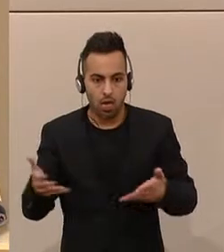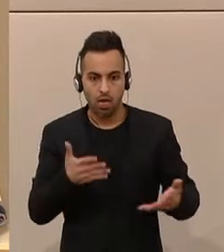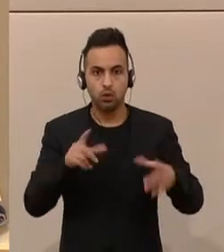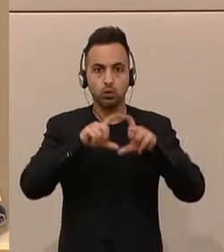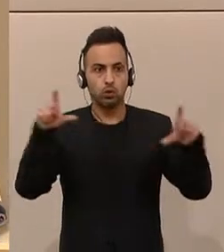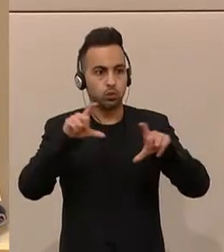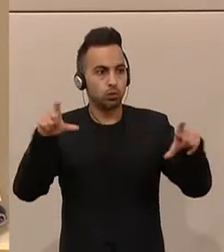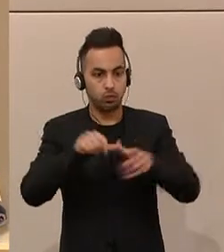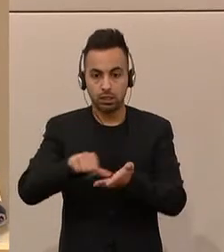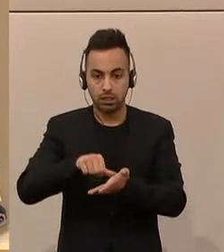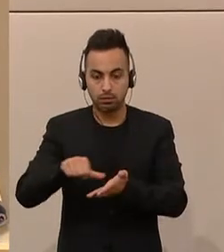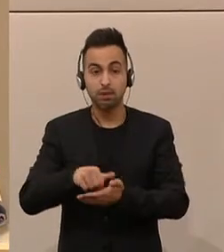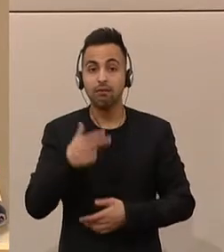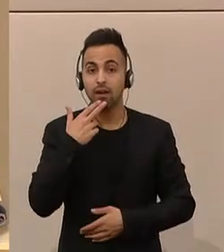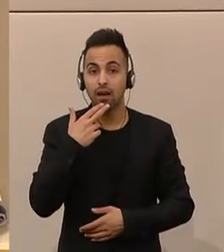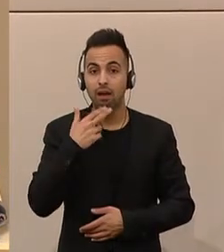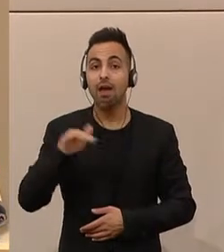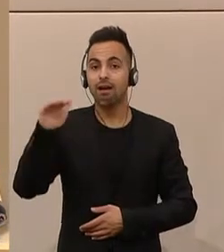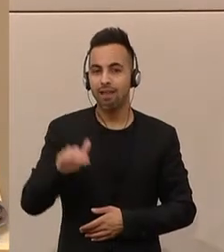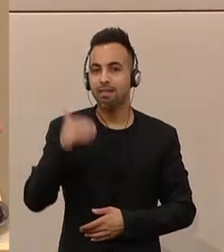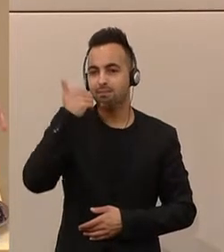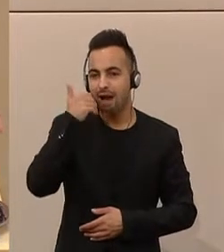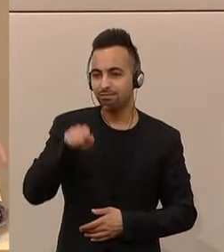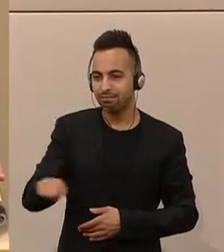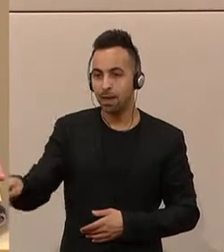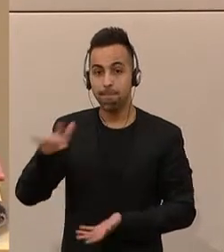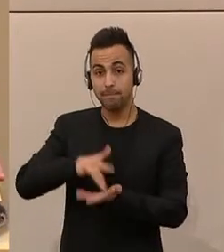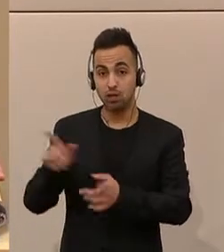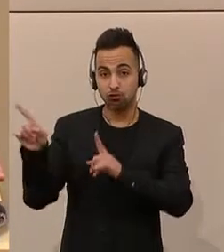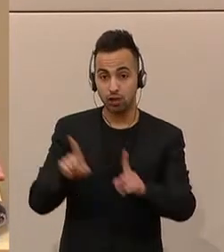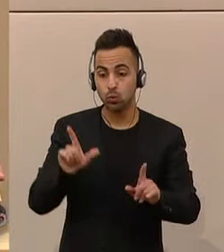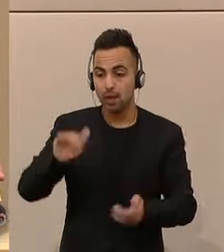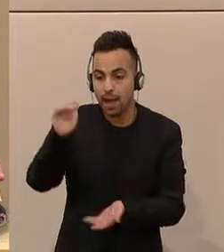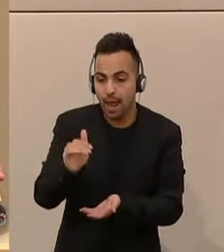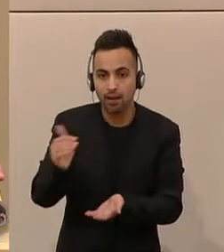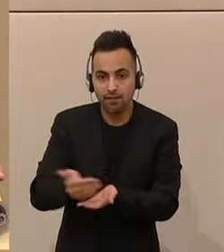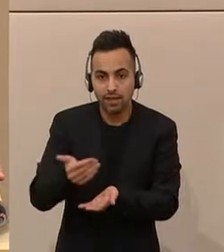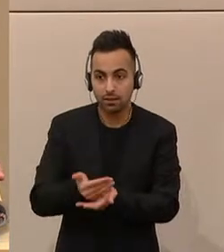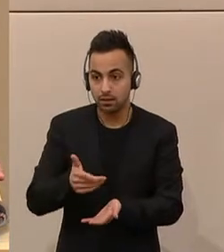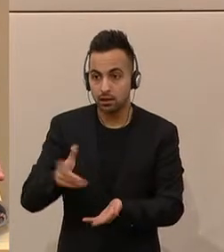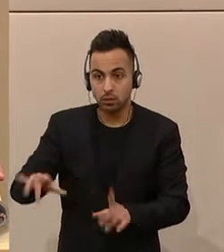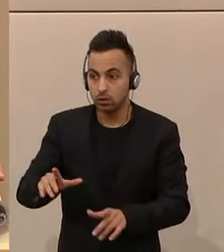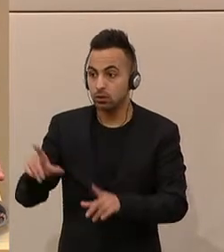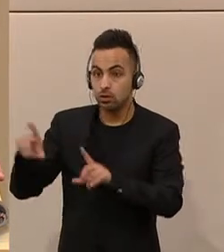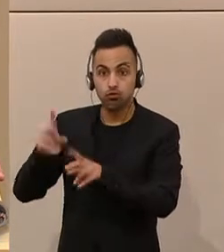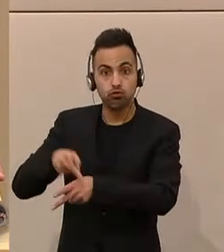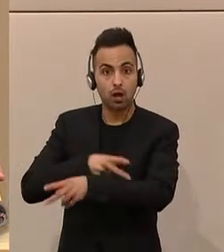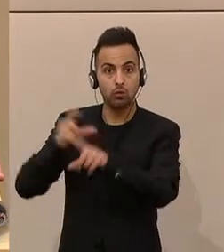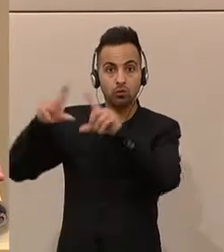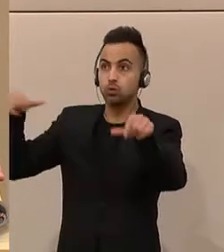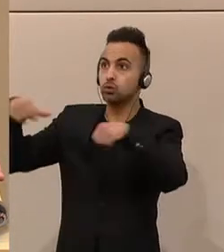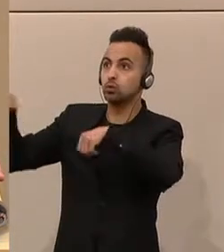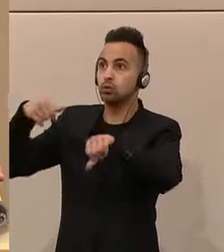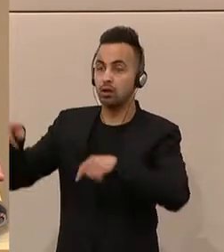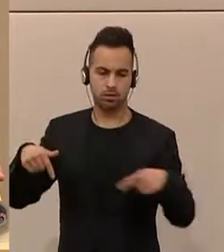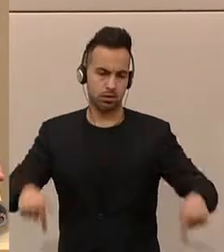Schuldenpolitik. Nämlich der kleine Mann, es waren der Mittelstand und es waren die Kleinverdiener. Und das brauchen wir in Österreich nicht. Wir wollen keine neuen